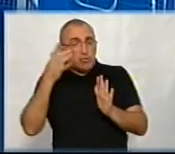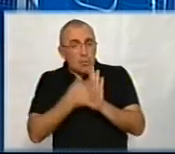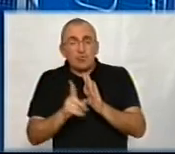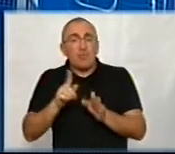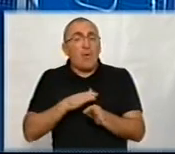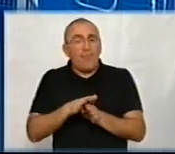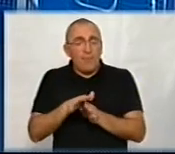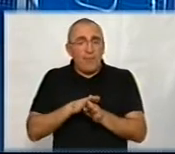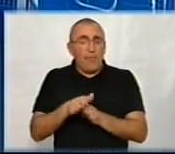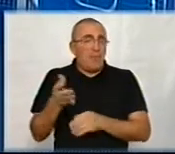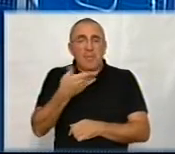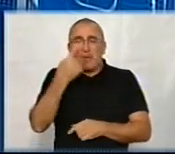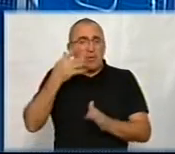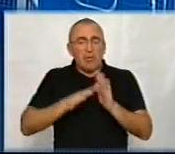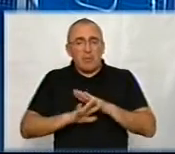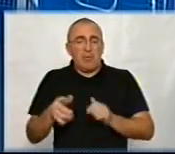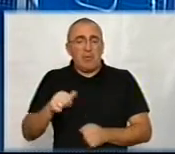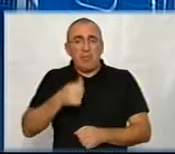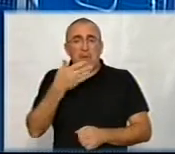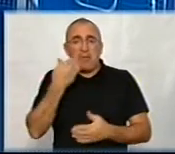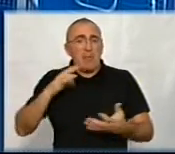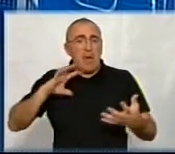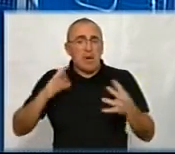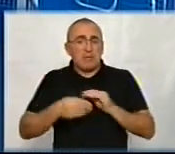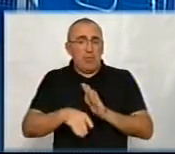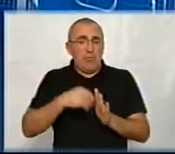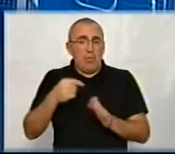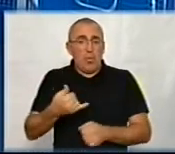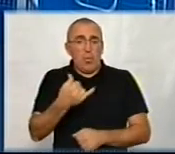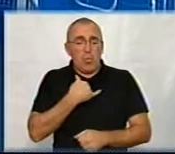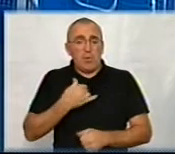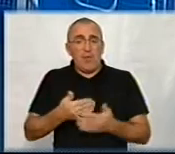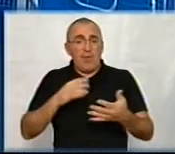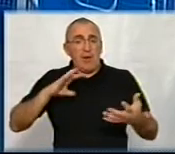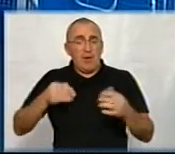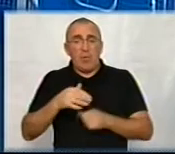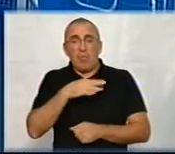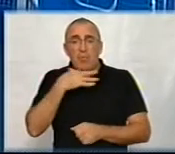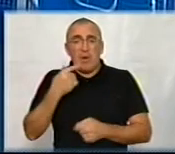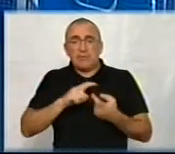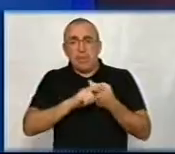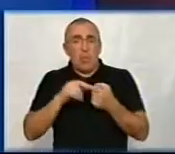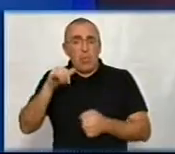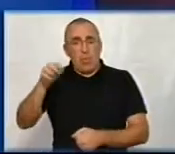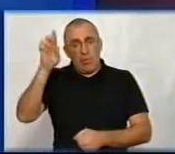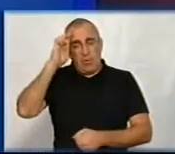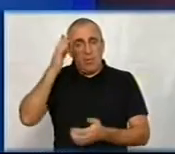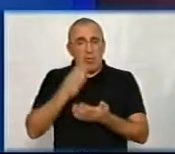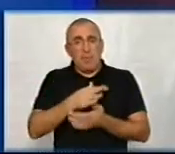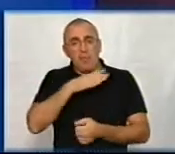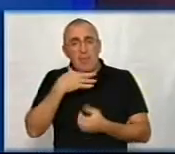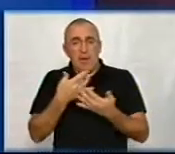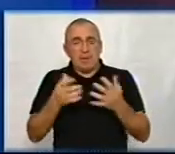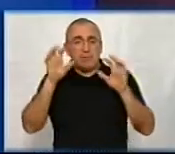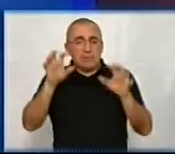відбувається. ми не можемо зрозуміти, поки, по-перше, немає результатів виборів. Ви знаєте, що в нас від результатів дуже багато залежить в державі. Є дуже багато